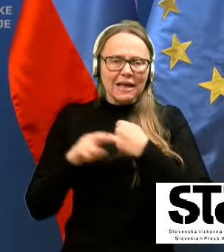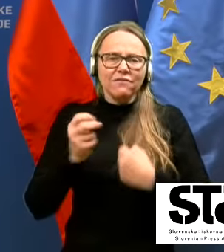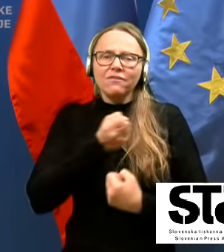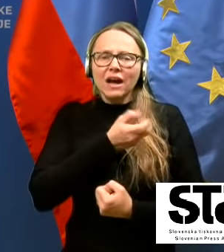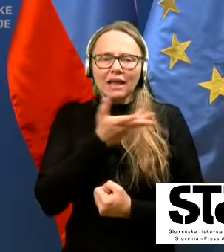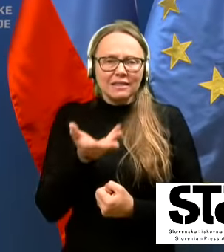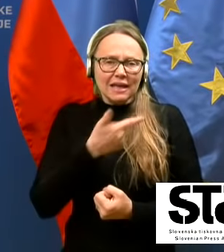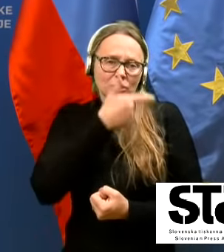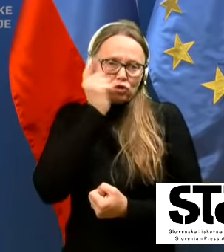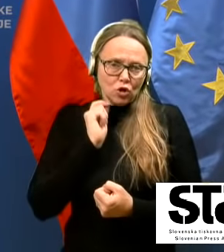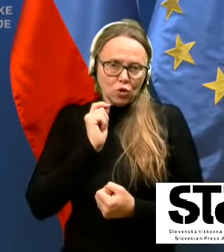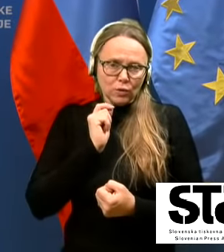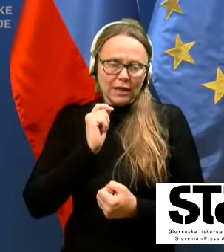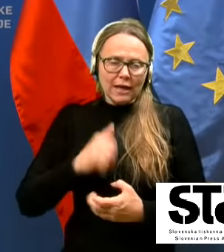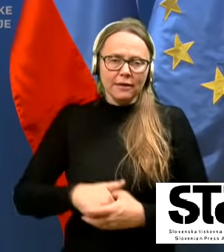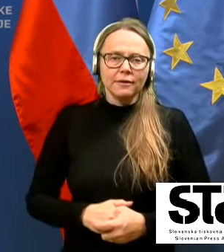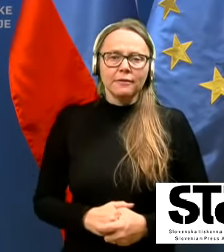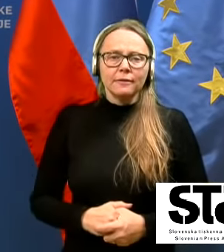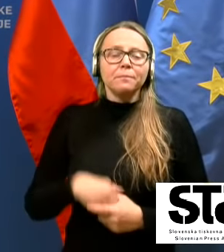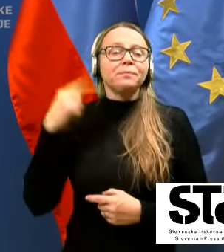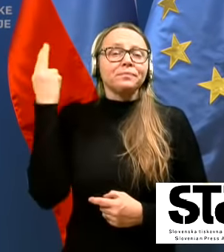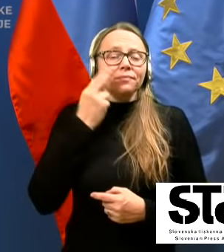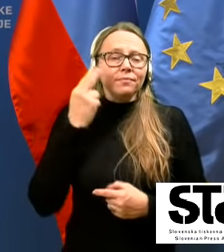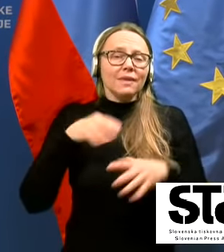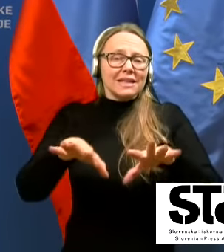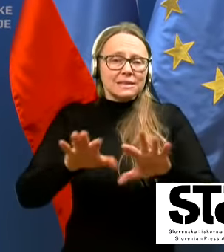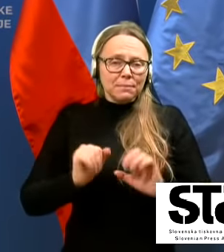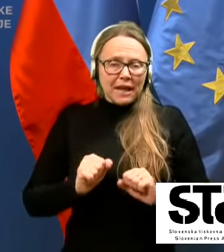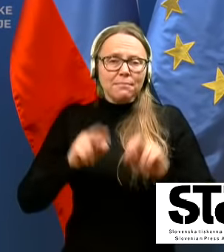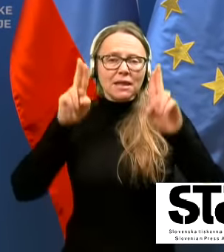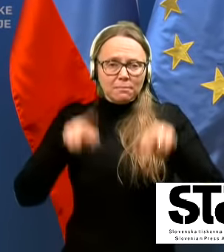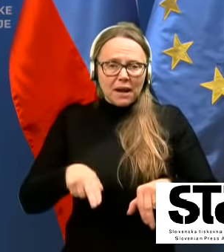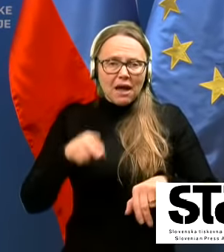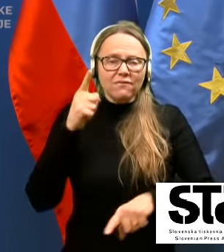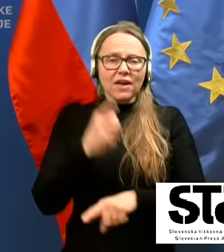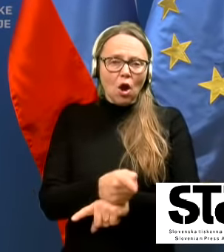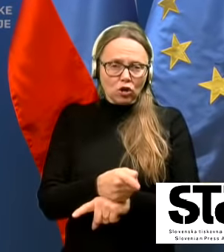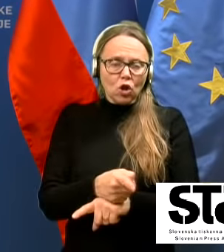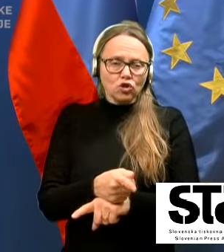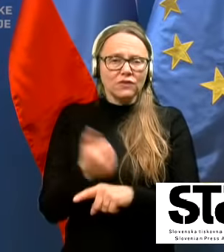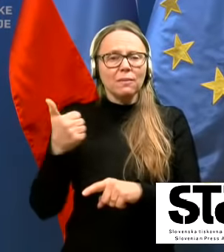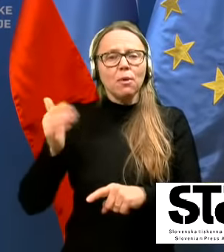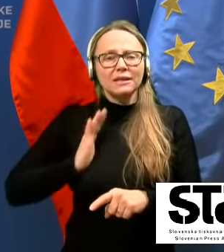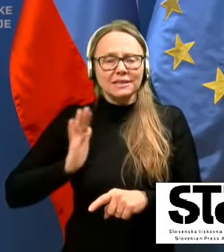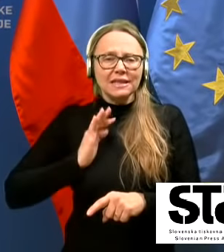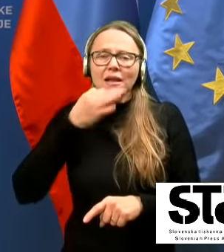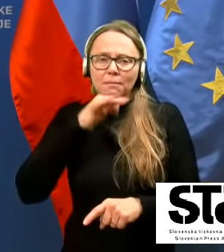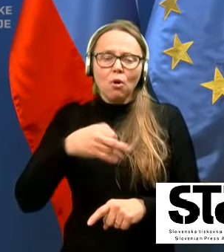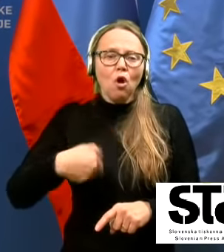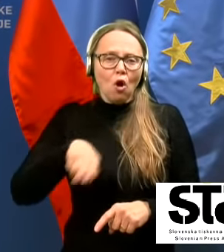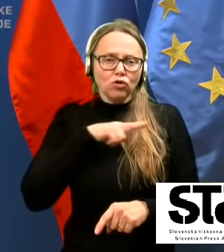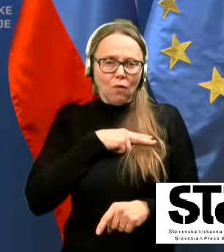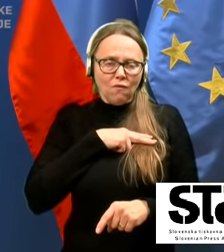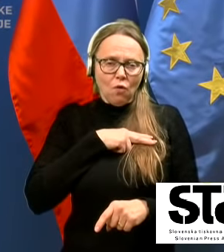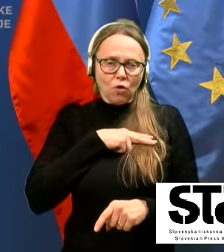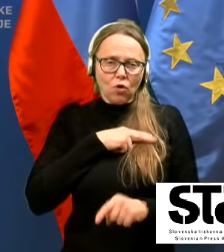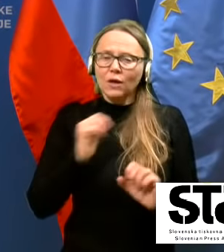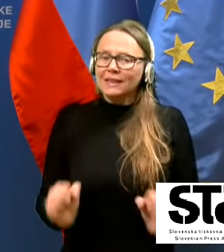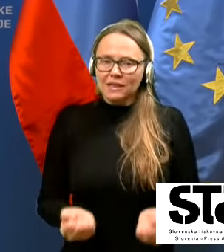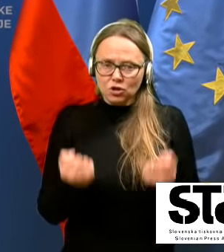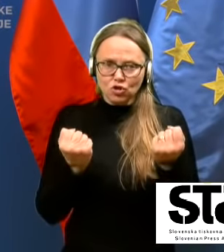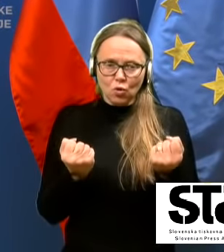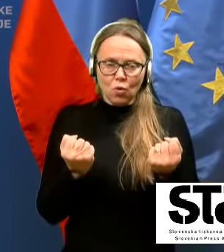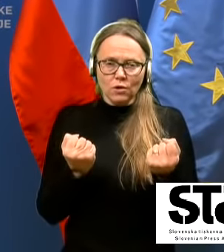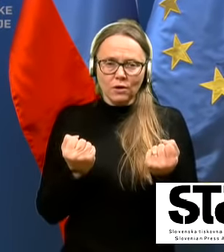nahajajo, je sveda sprejemati prave odločitve, pa eni strani je toliko bolj odgovorno in težko,